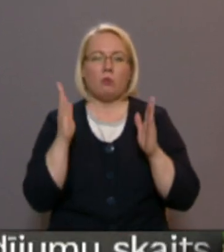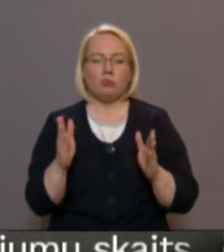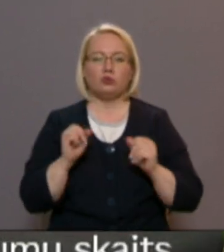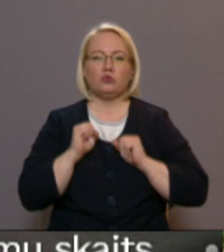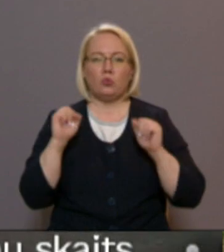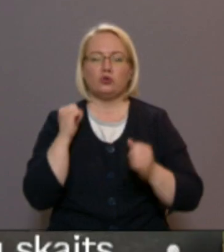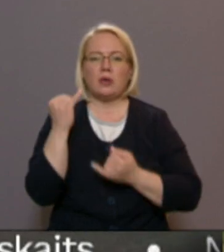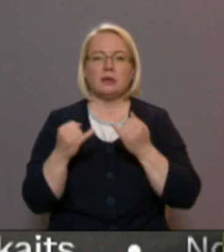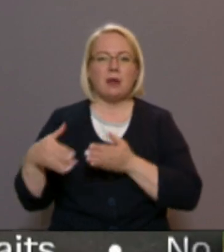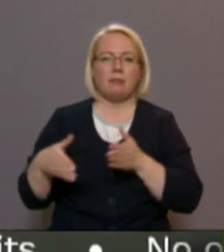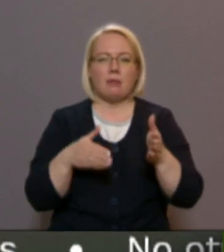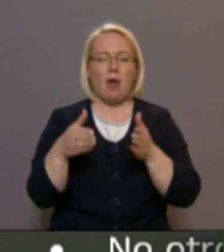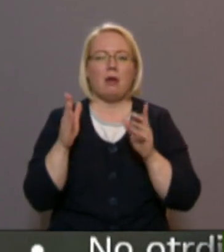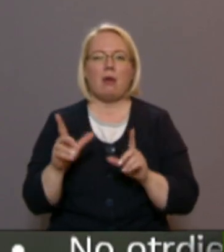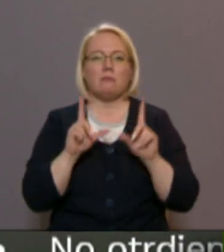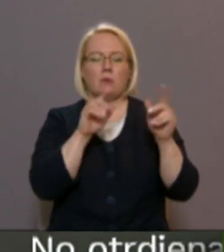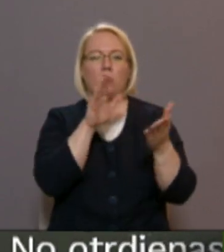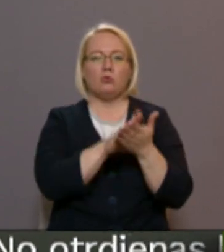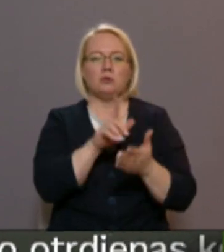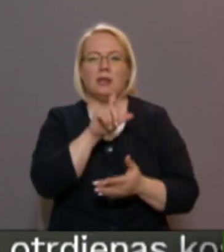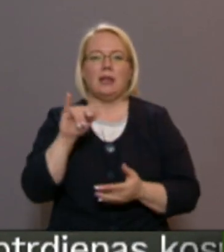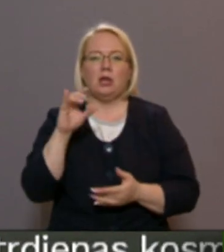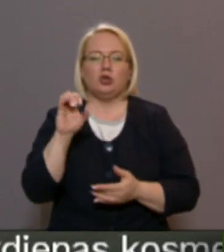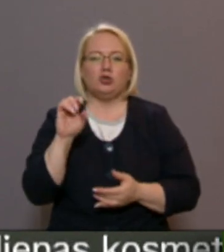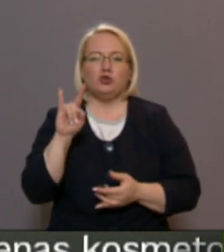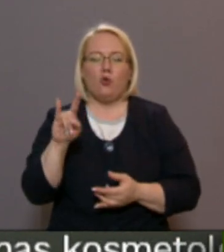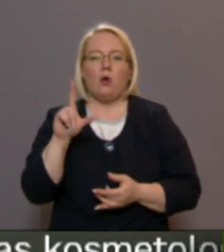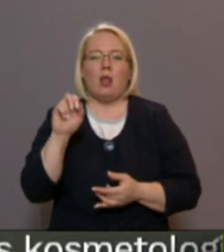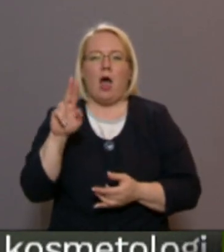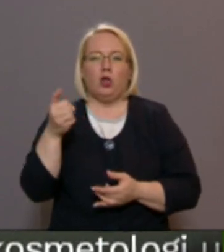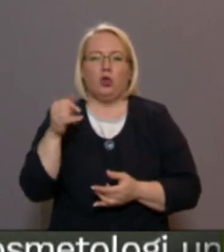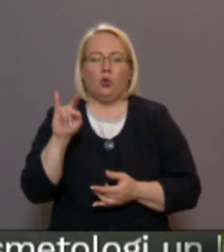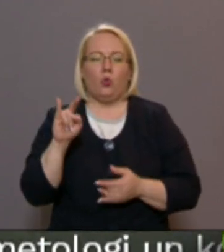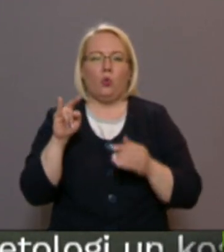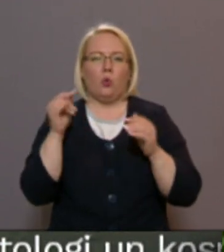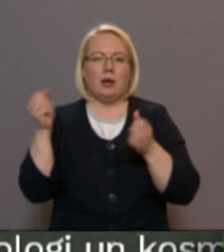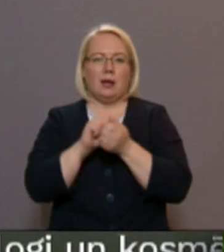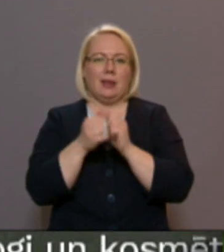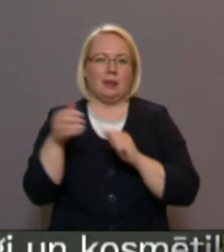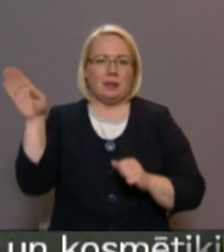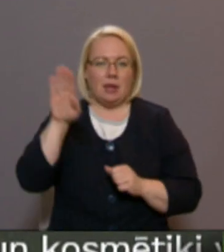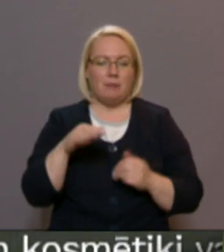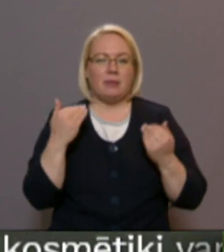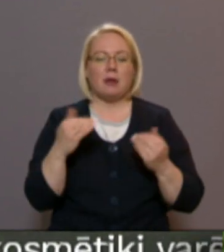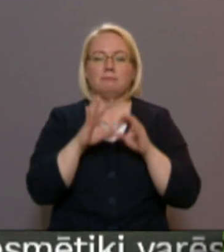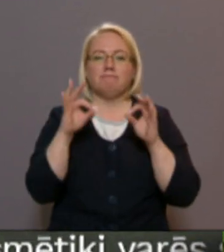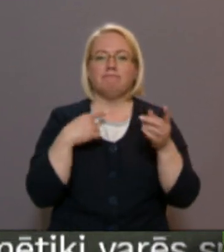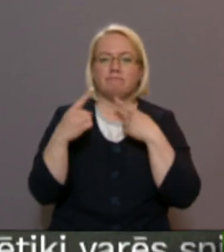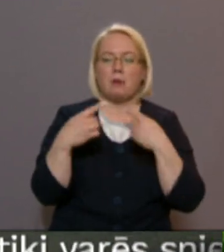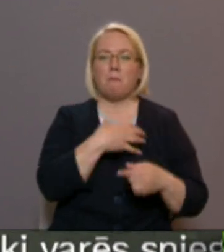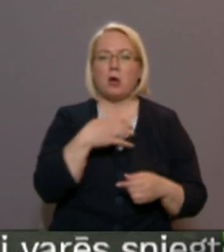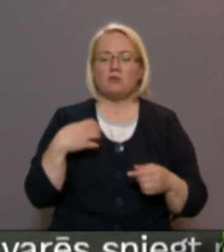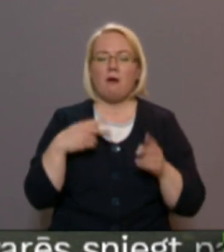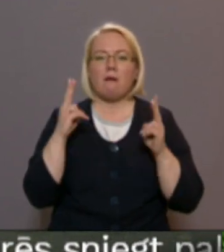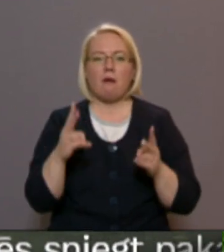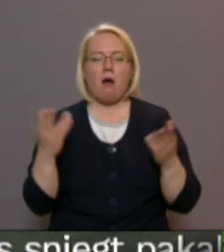iecēnītā taka, lai nokļūtu uz līču lāņģu klintīm. Šogad sāktas arī sarunas ar vietējo pašvaldību, kā un kuru organizēt